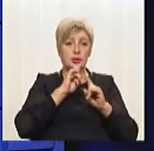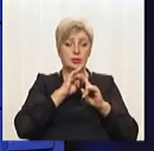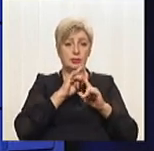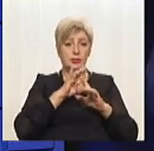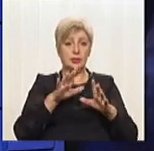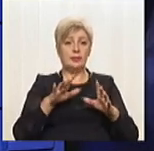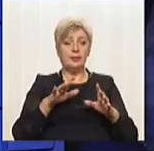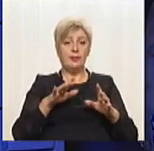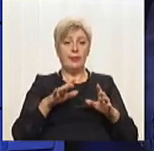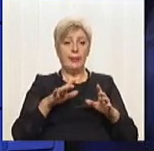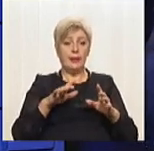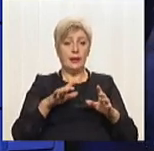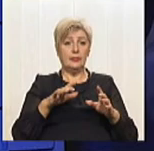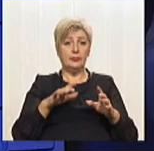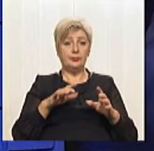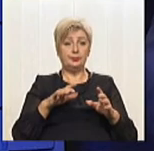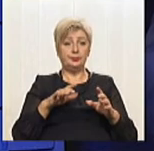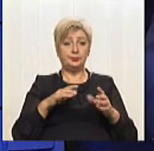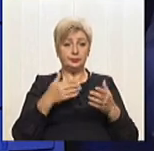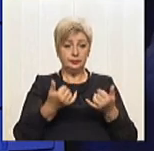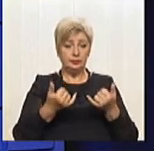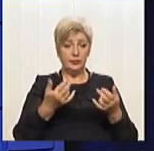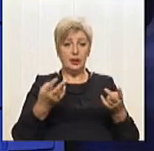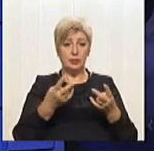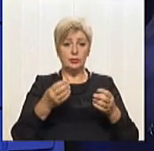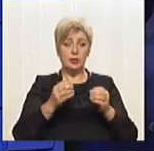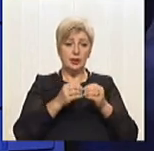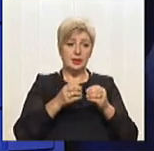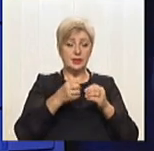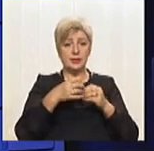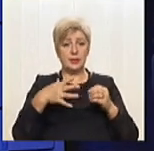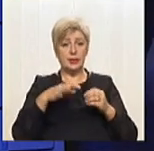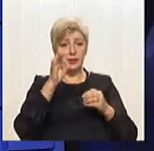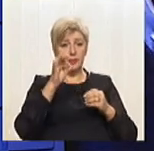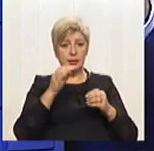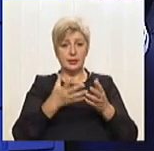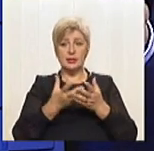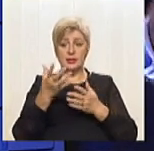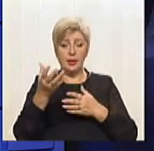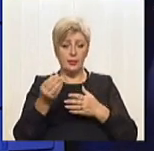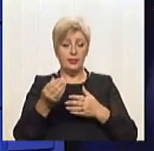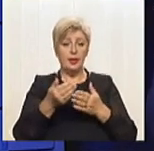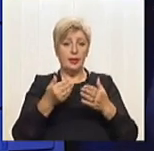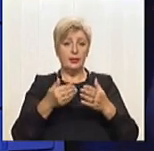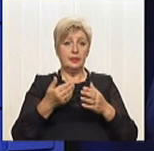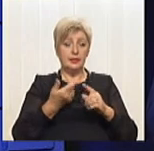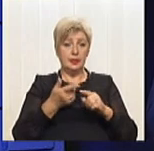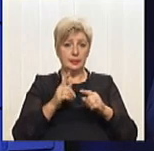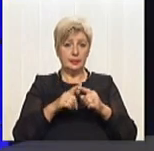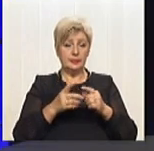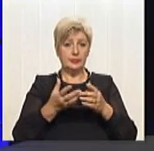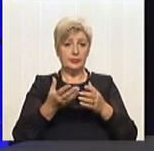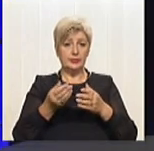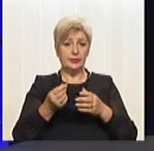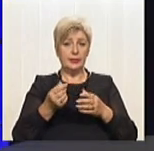реконструювати. Але зараз їм треба 10 чи 15% від суми проєкту ще заплатити за цю саму оцінку